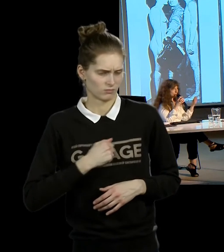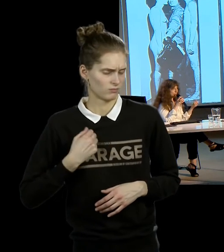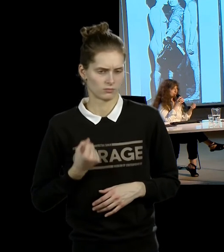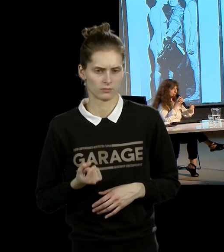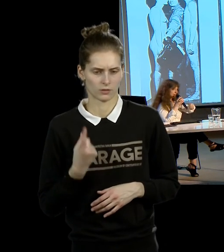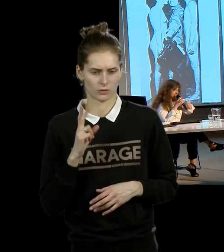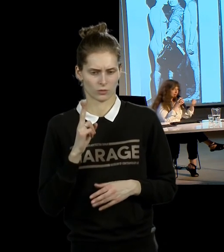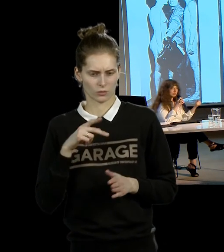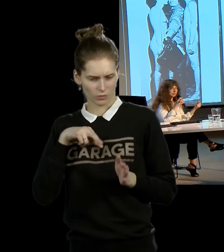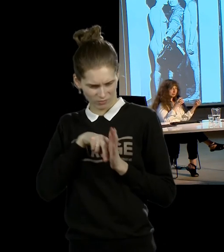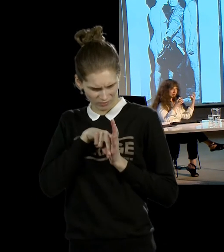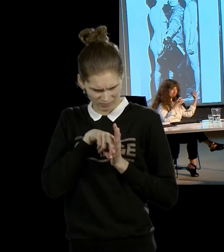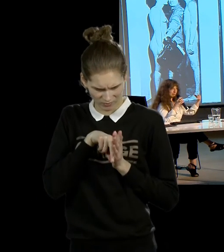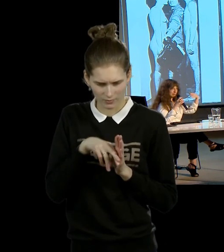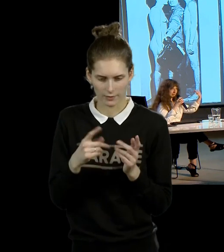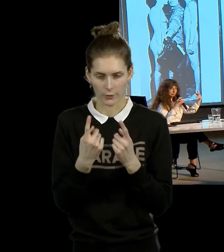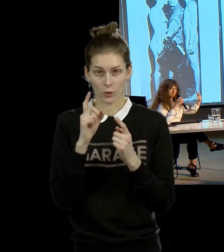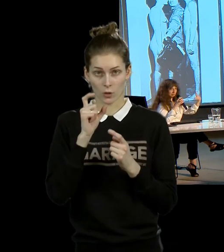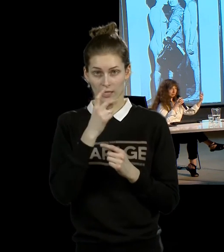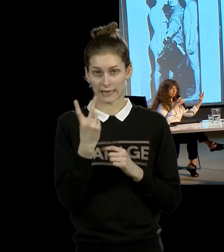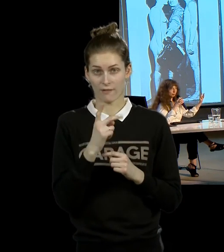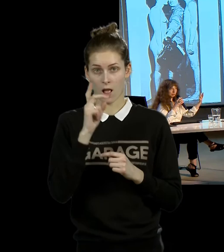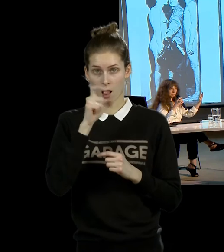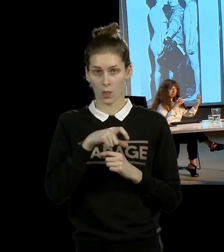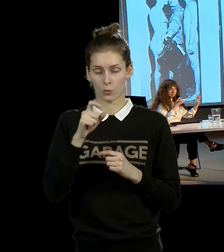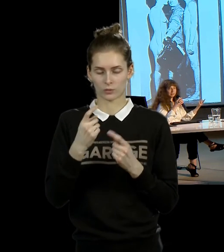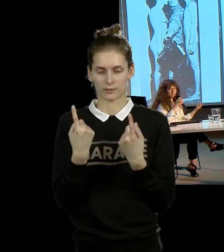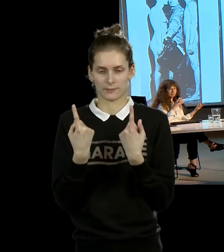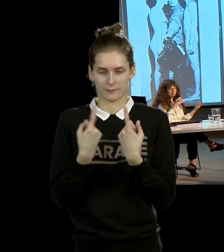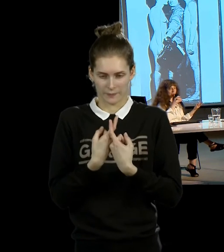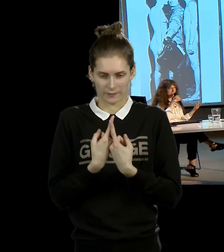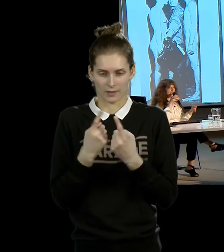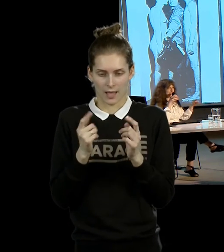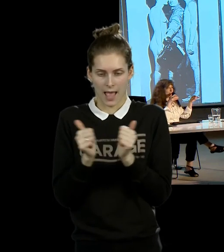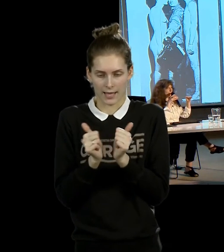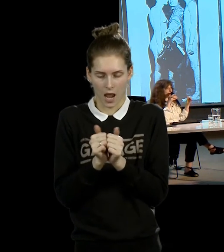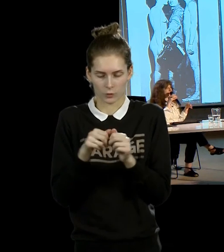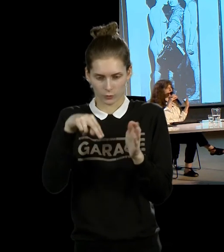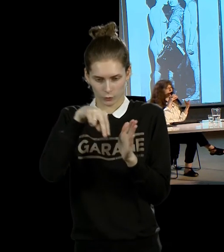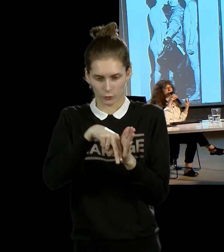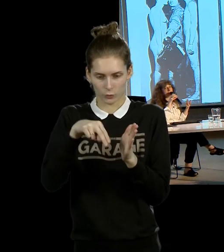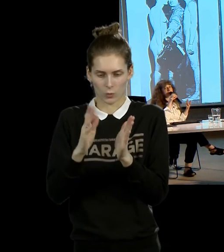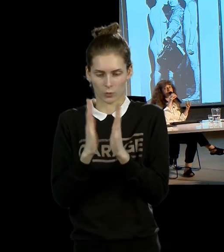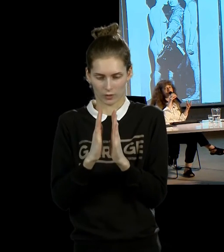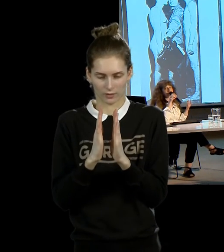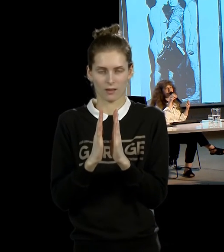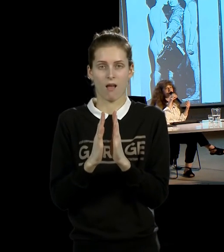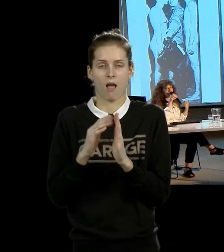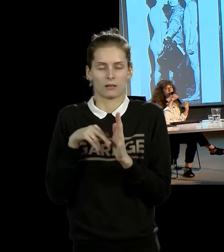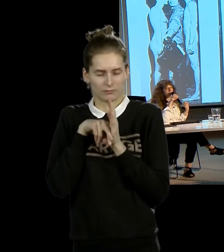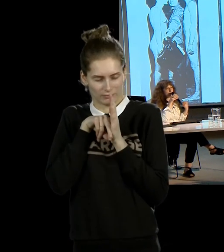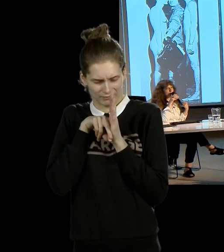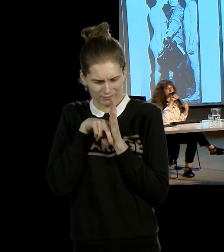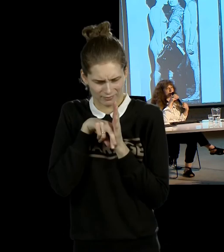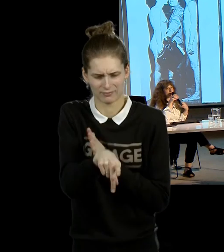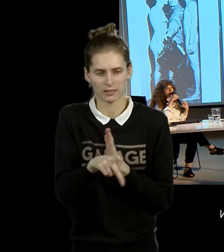Кто-то проходит, протискиваясь, специально делая максимально больно и пытаясь их оттолкнуть. И, собственно говоря, вот это исследование опять-таки